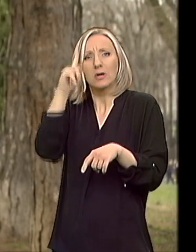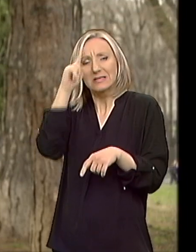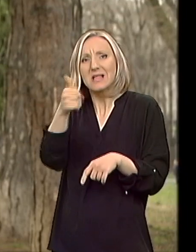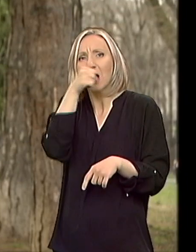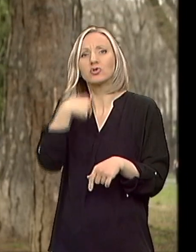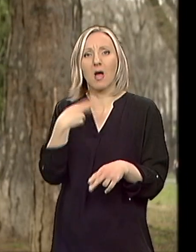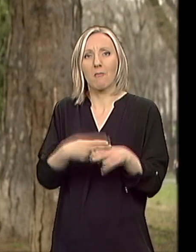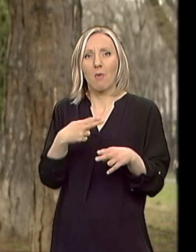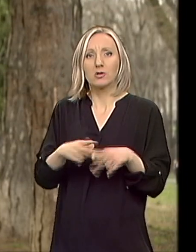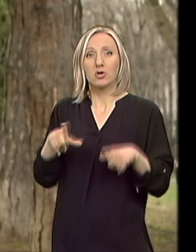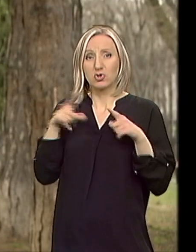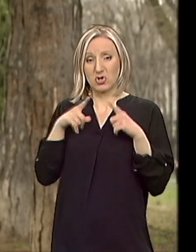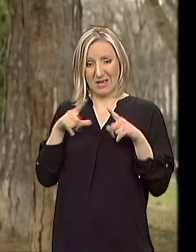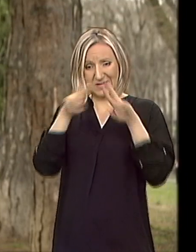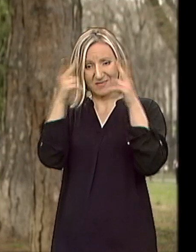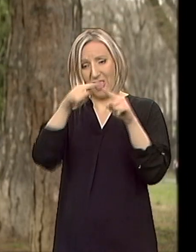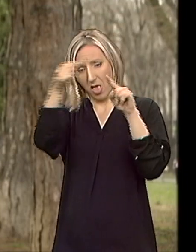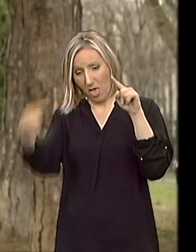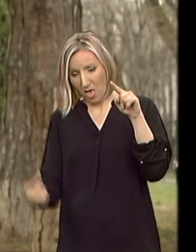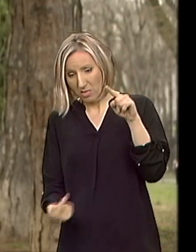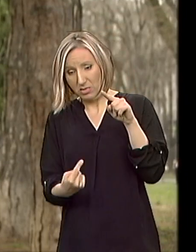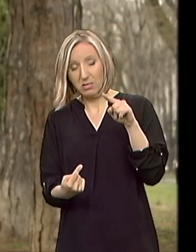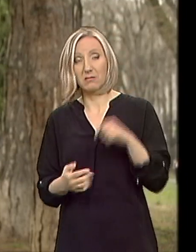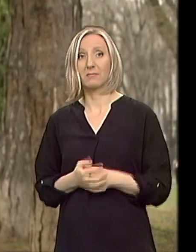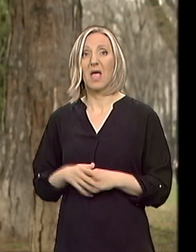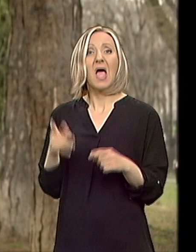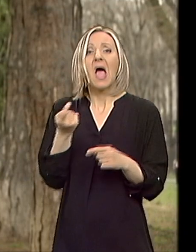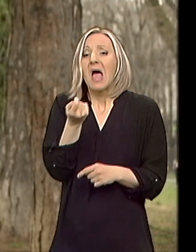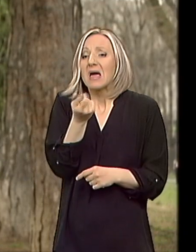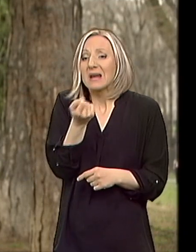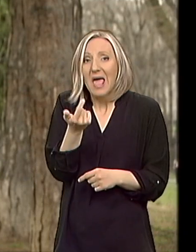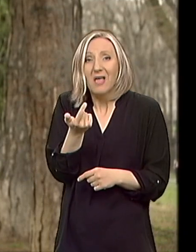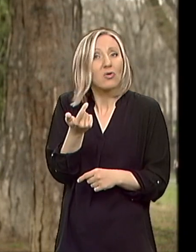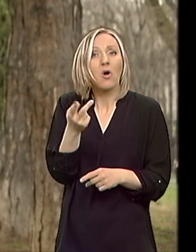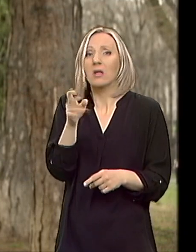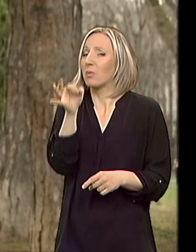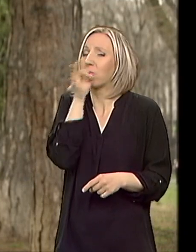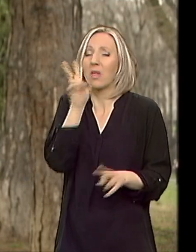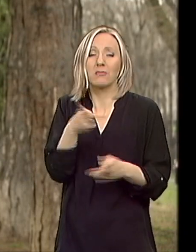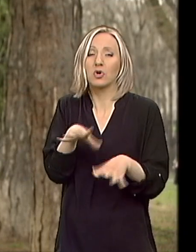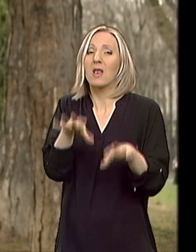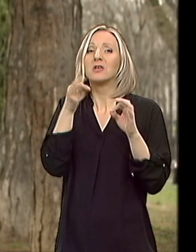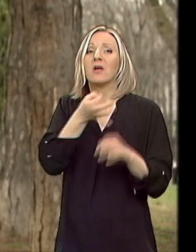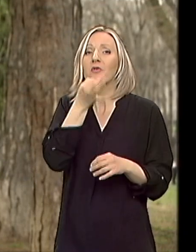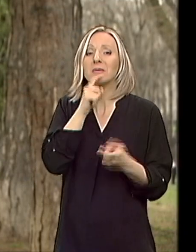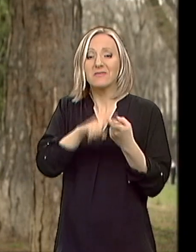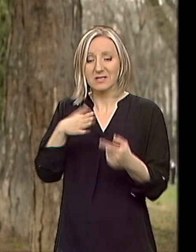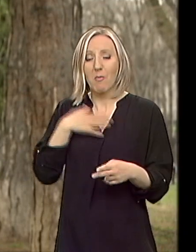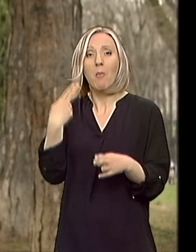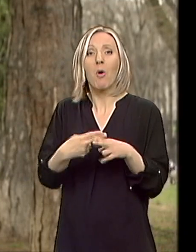kada ne uspevaš da pronaćeš informaciju o tvojoj bolesti na srpskom jeziku, a imaš tonu medicinske dokumentacije.